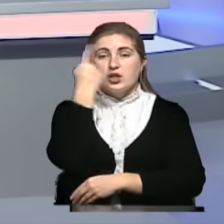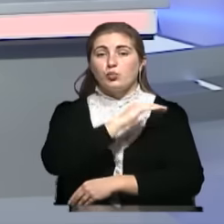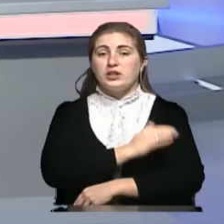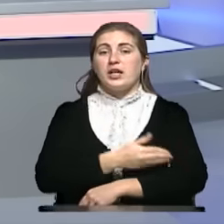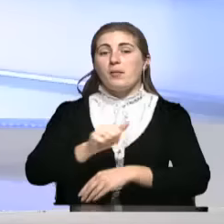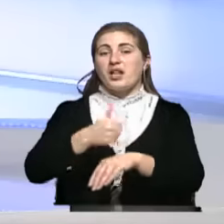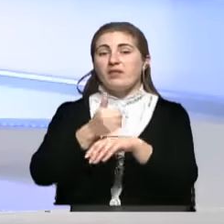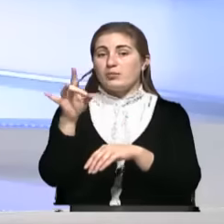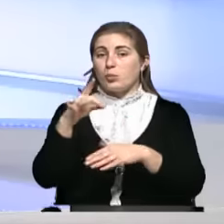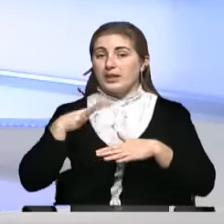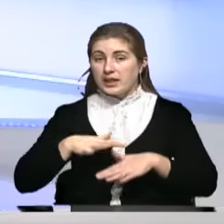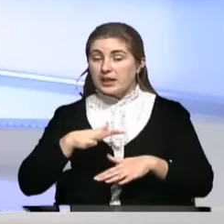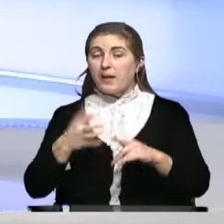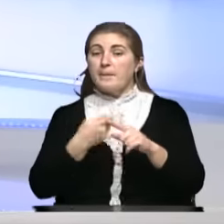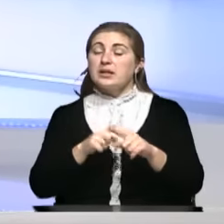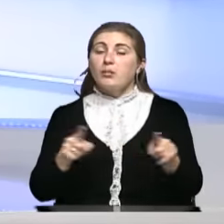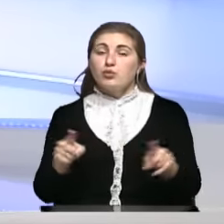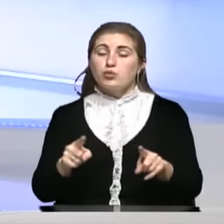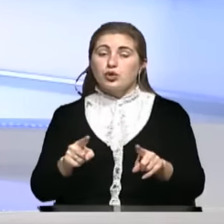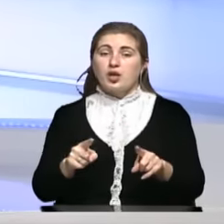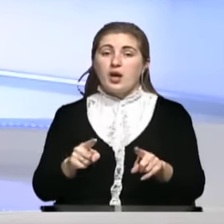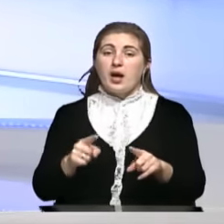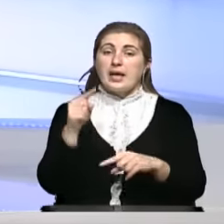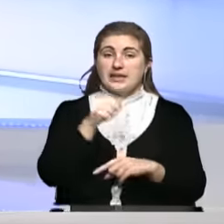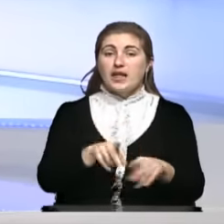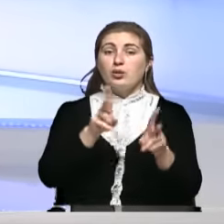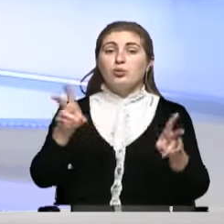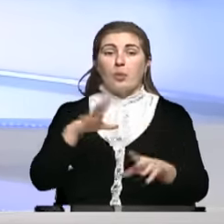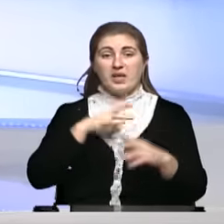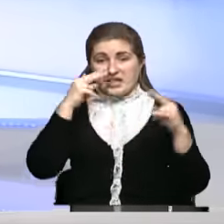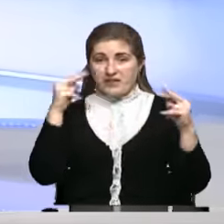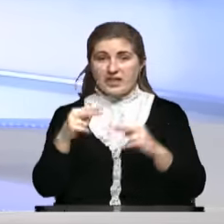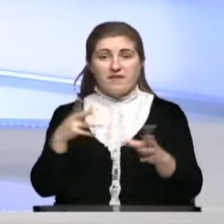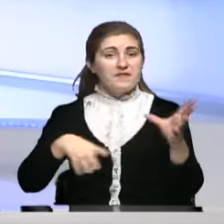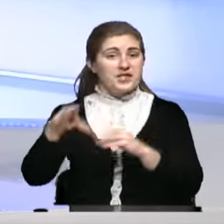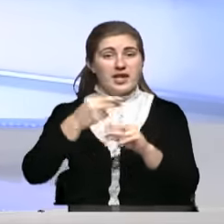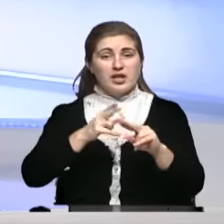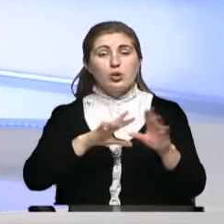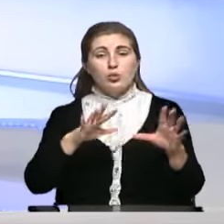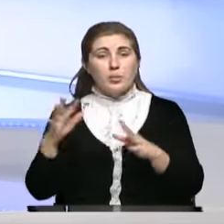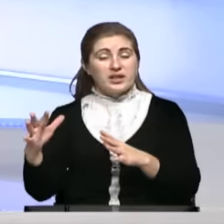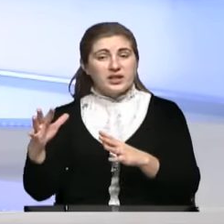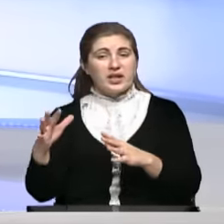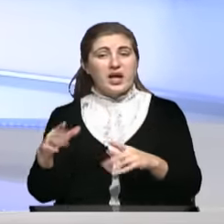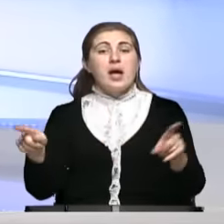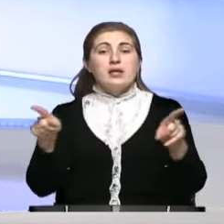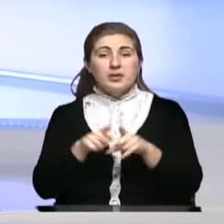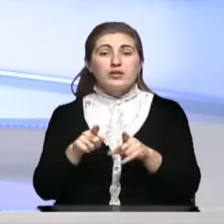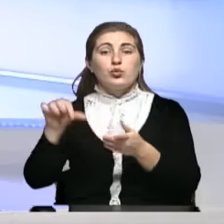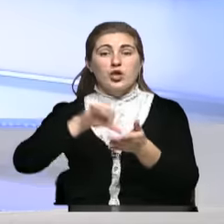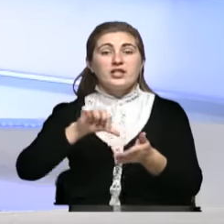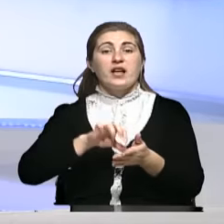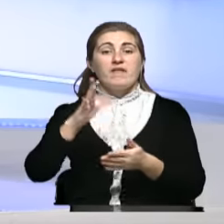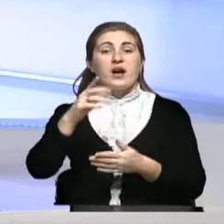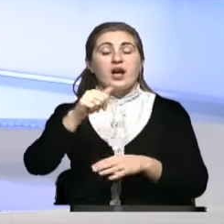Крым, потому что те, кто были свидетелями всех этих событий, непосредственно участие главы,